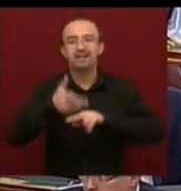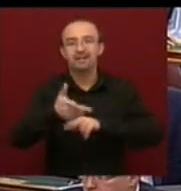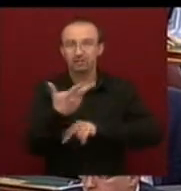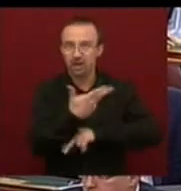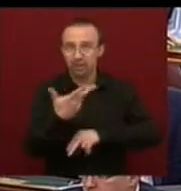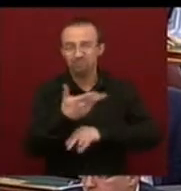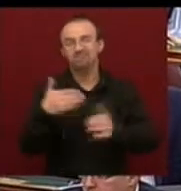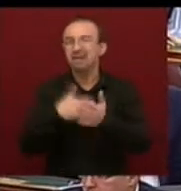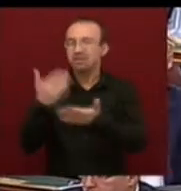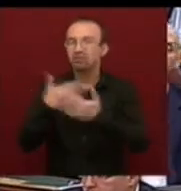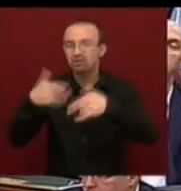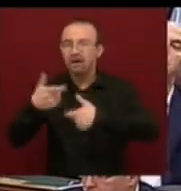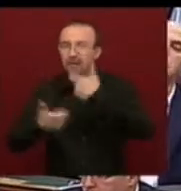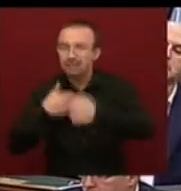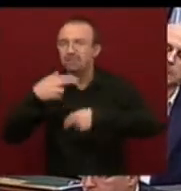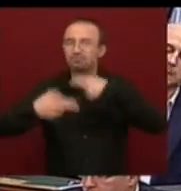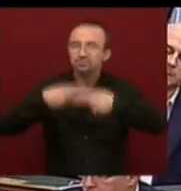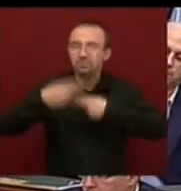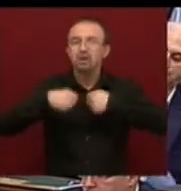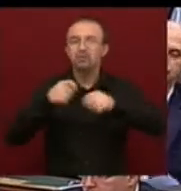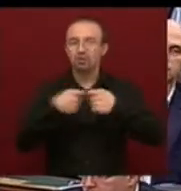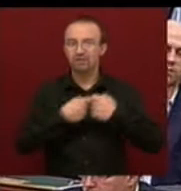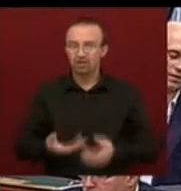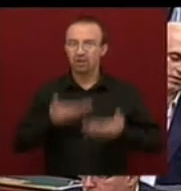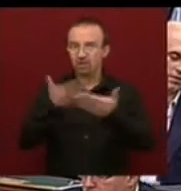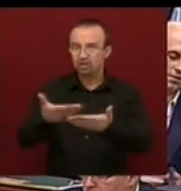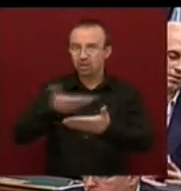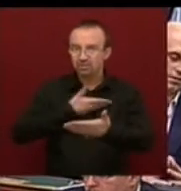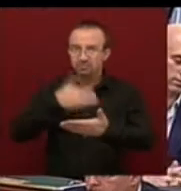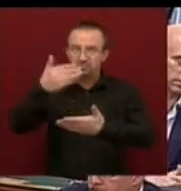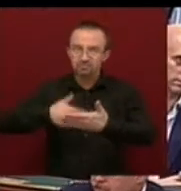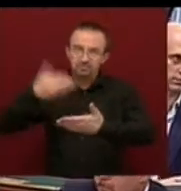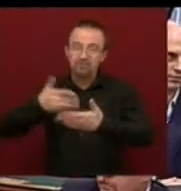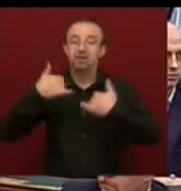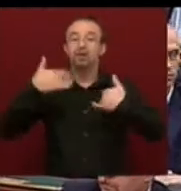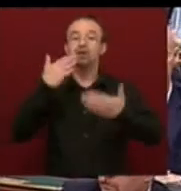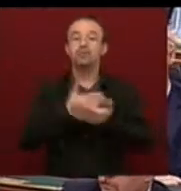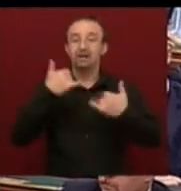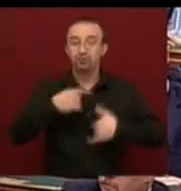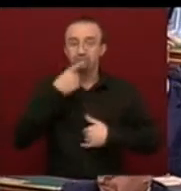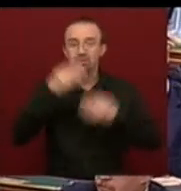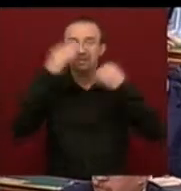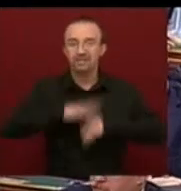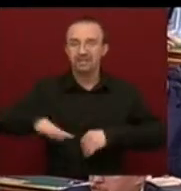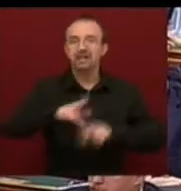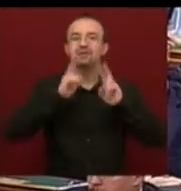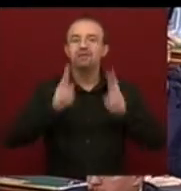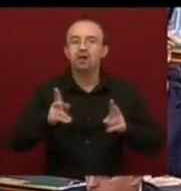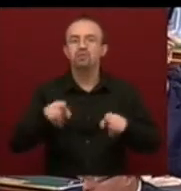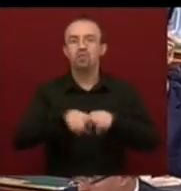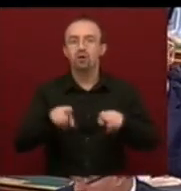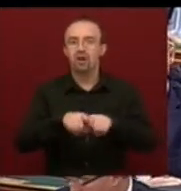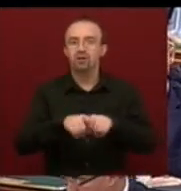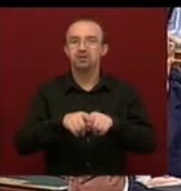lépésekre van szükség, vizsgáljuk a bankszövetség javaslatait. Már most mondhatom a tisztelt háznak, hogy vannak közöttük